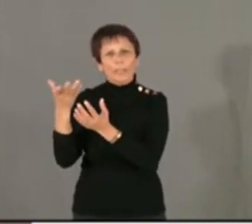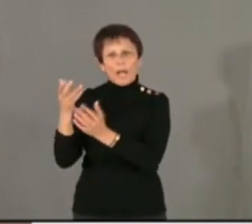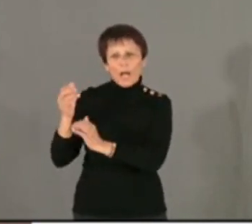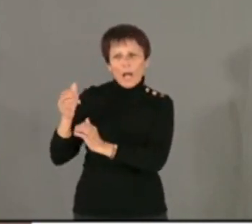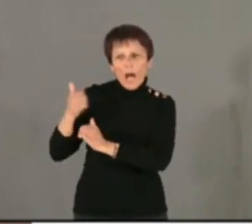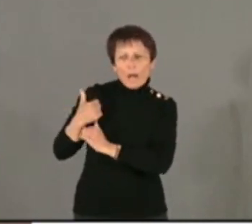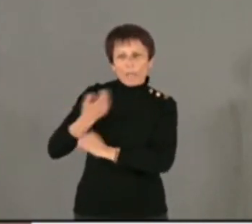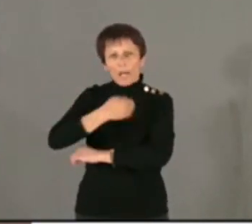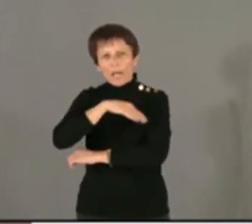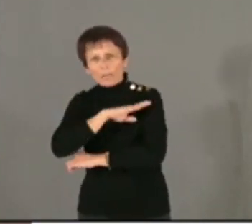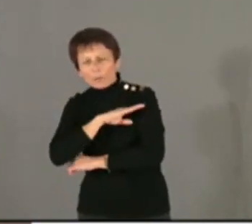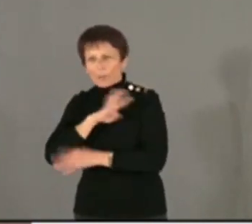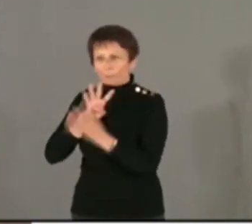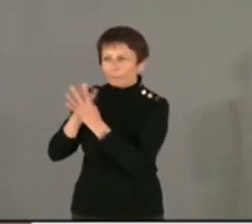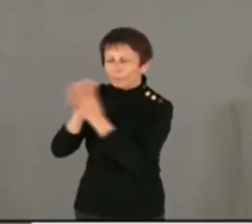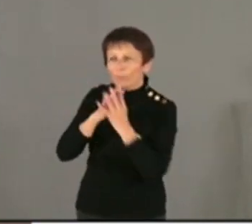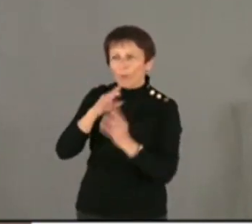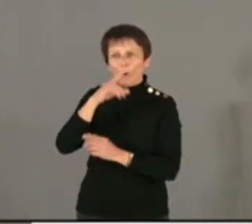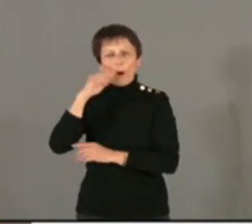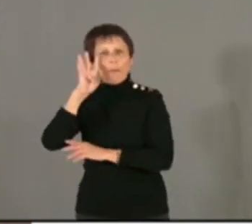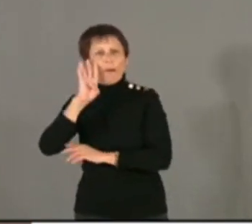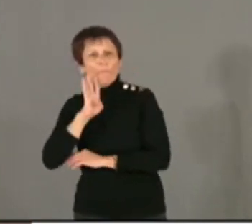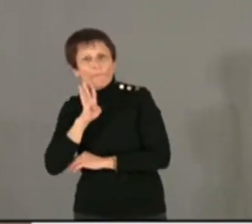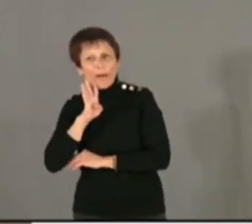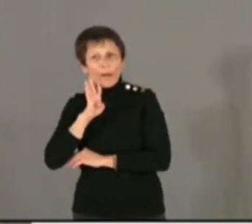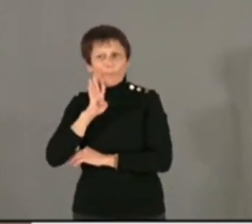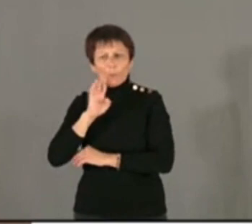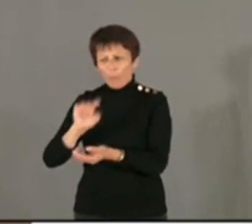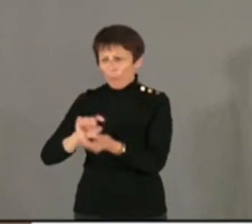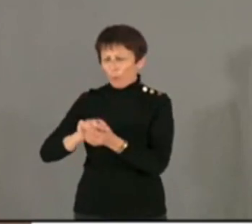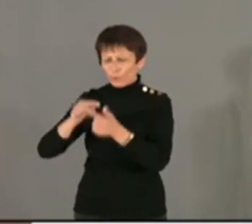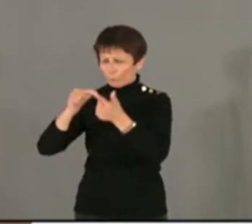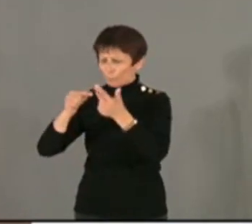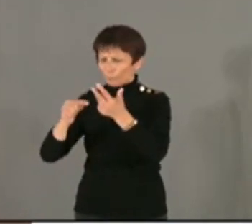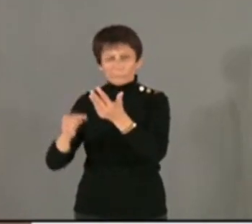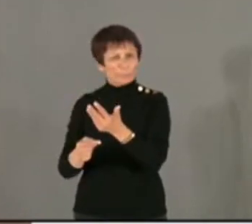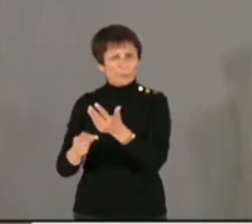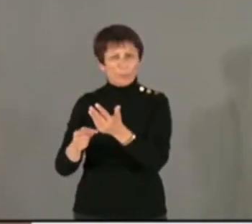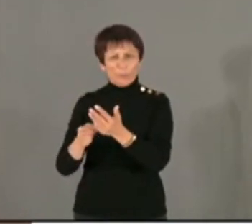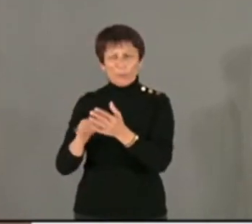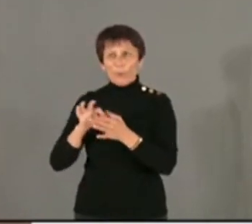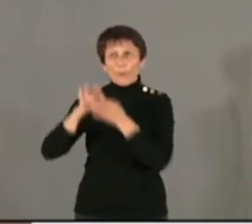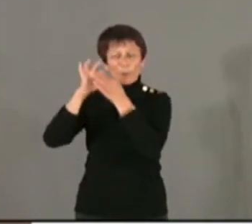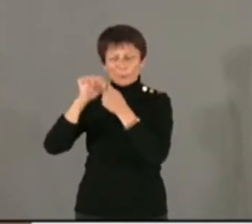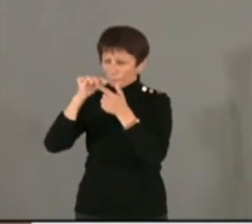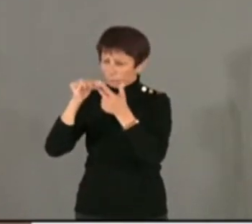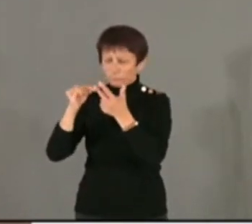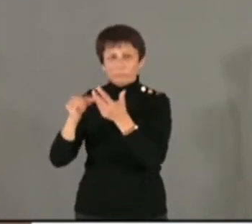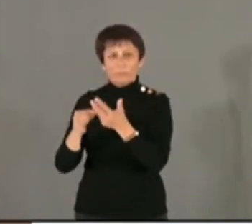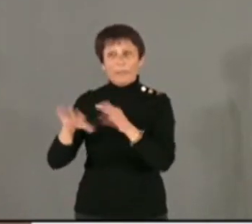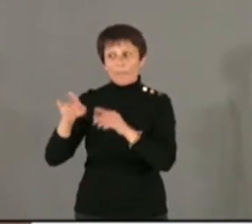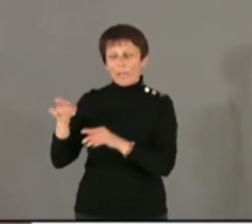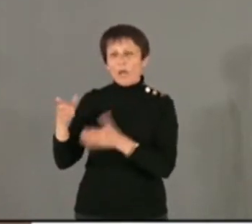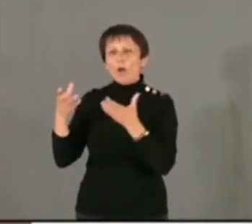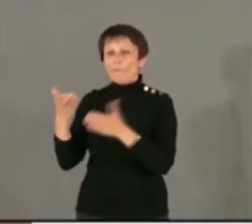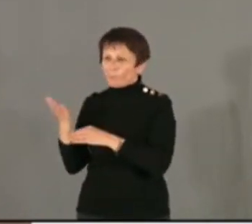armées. Je rencontre des hommes et des femmes de toutes origines, de toutes confessions, mais qui mettent en